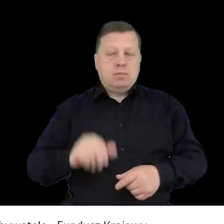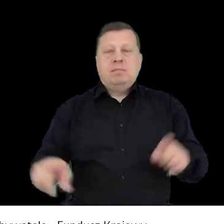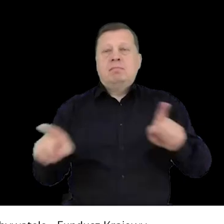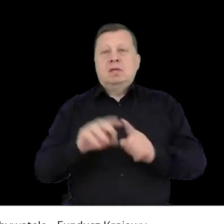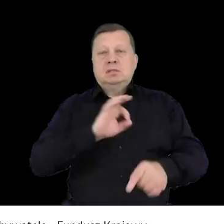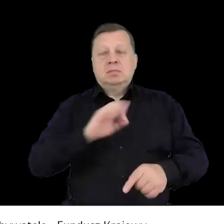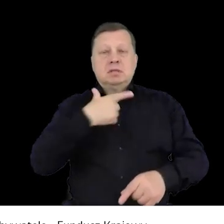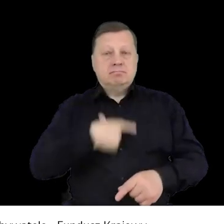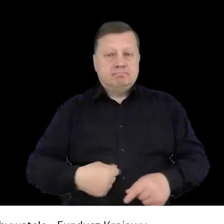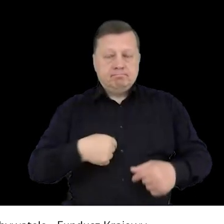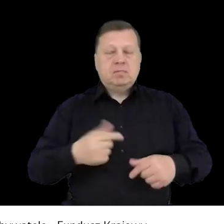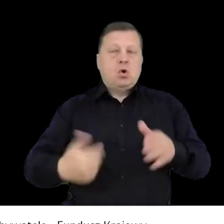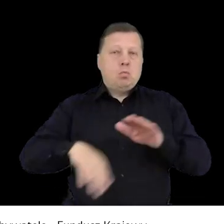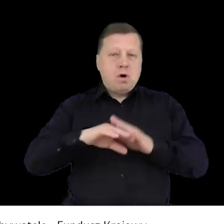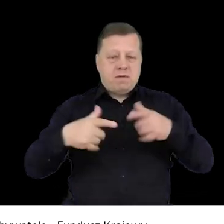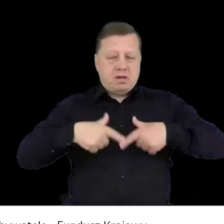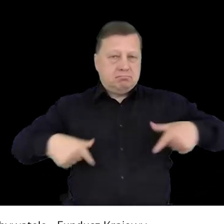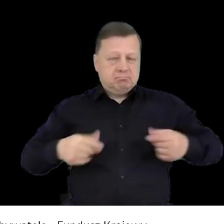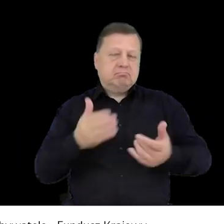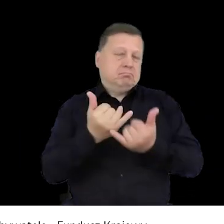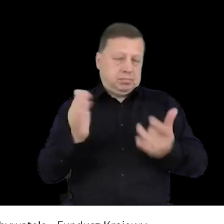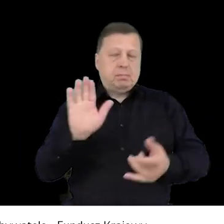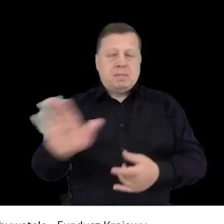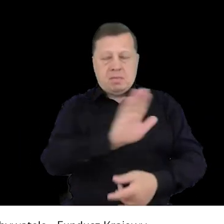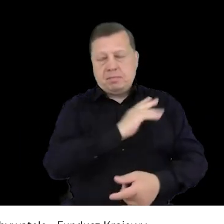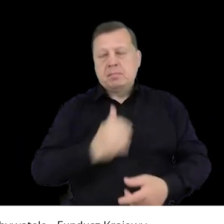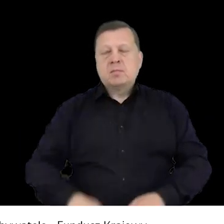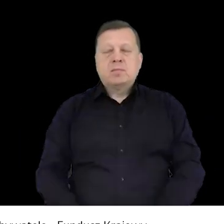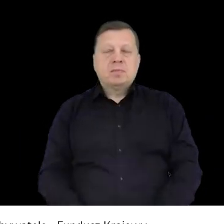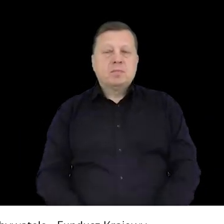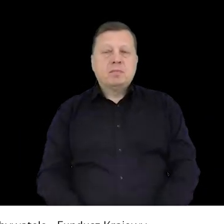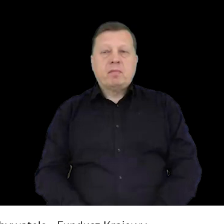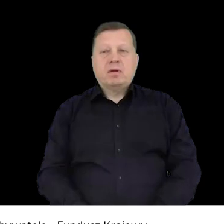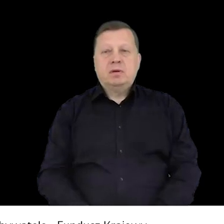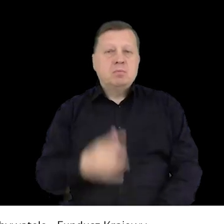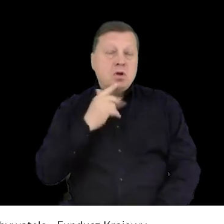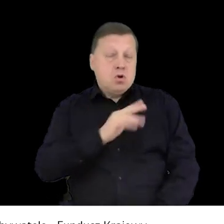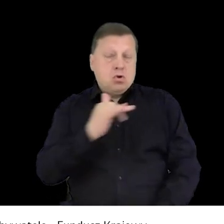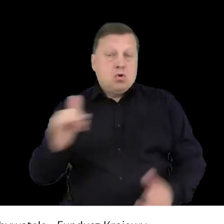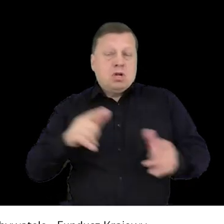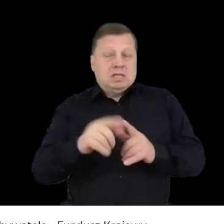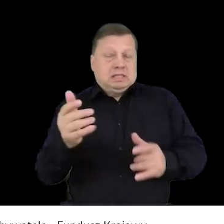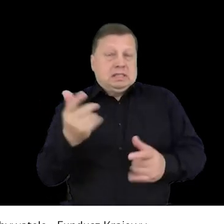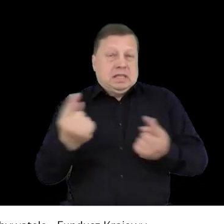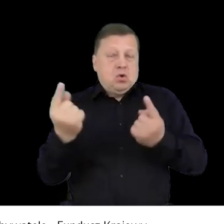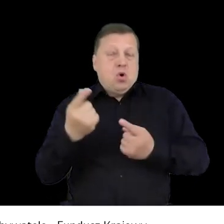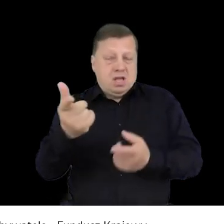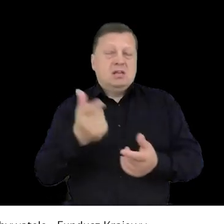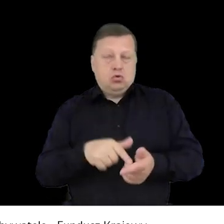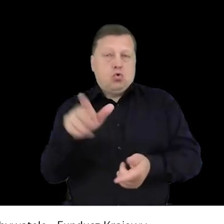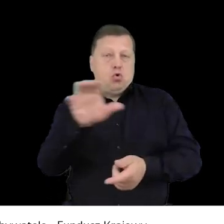identyfikatory imienne, upoważnienia, każde upoważnienie jest wydawane na każdą obserwację, czyli upoważnienie do obserwacji, różnej obserwacji.